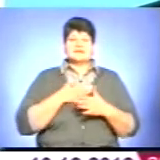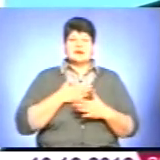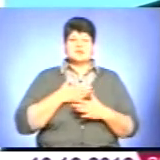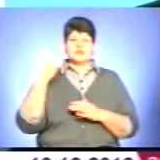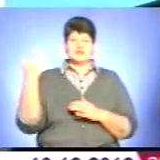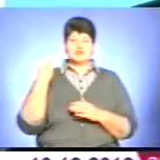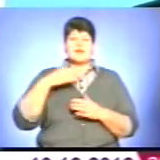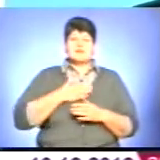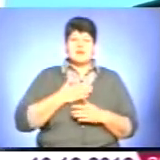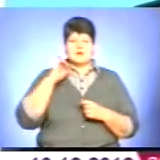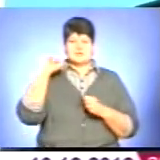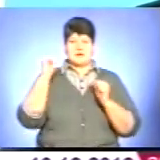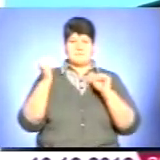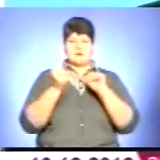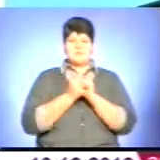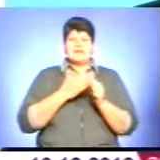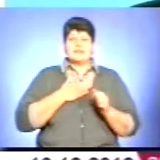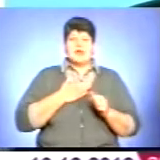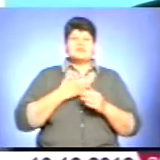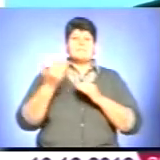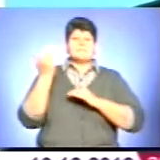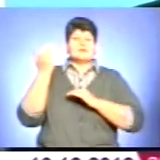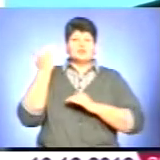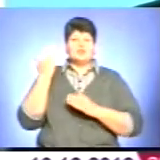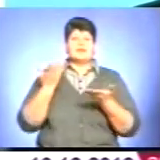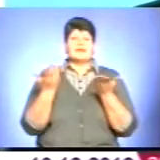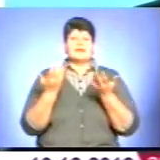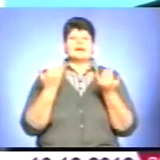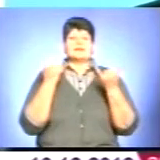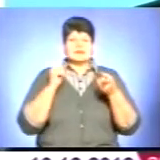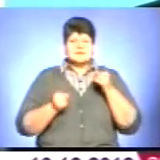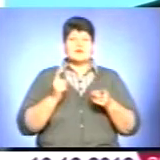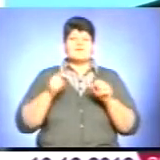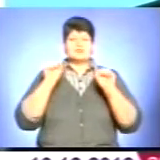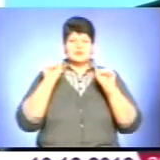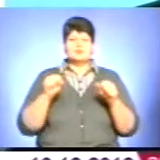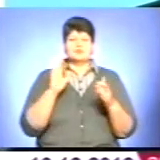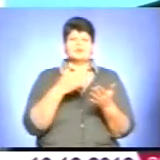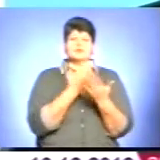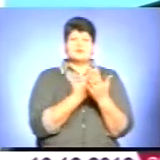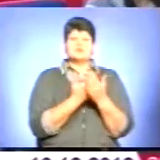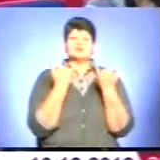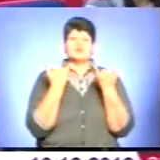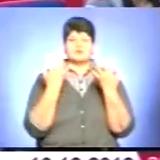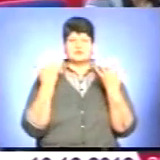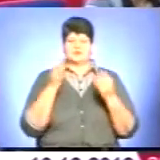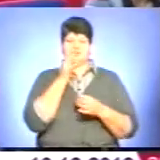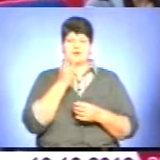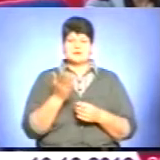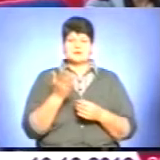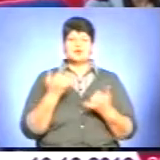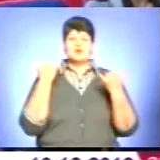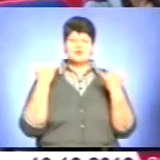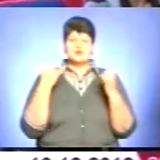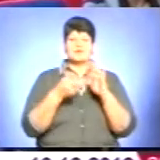наша пам'ять, наше минуле, яке насправді може бути і в зверцям для сьогодення. Нині в одному з